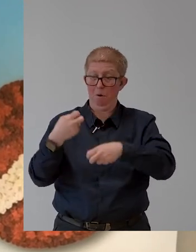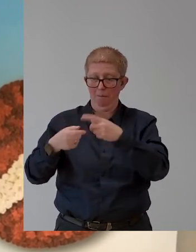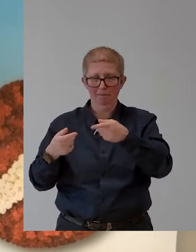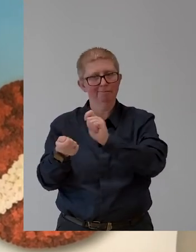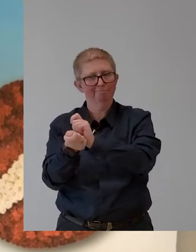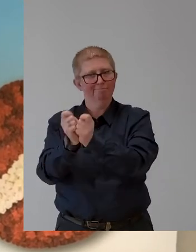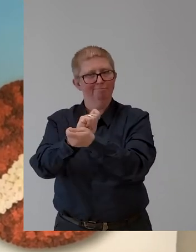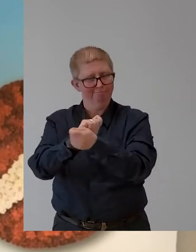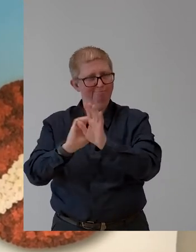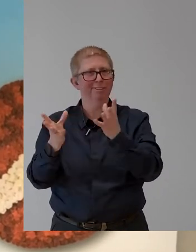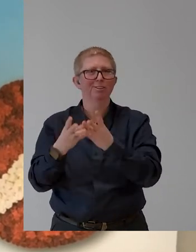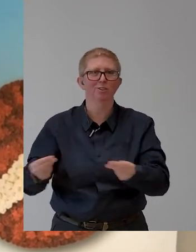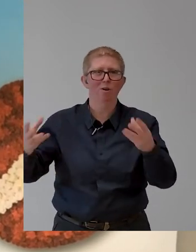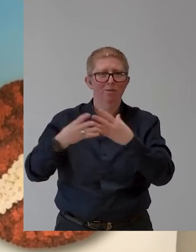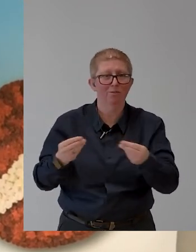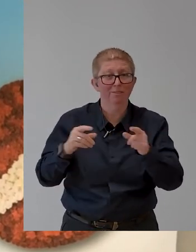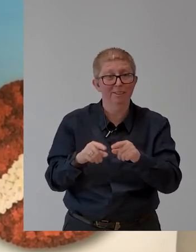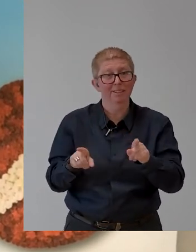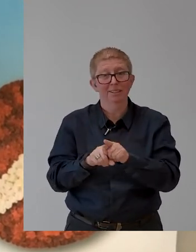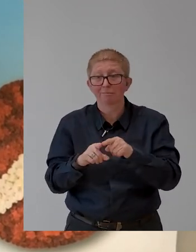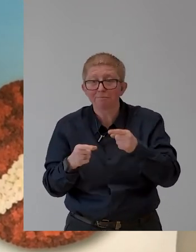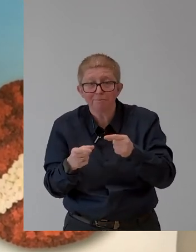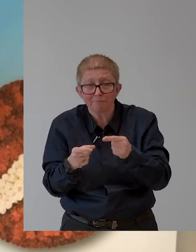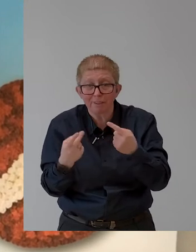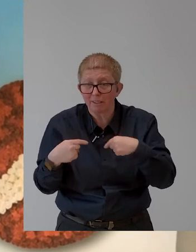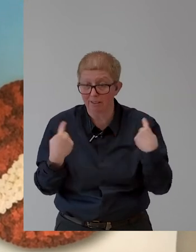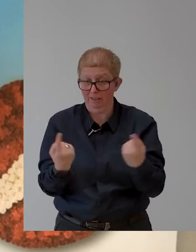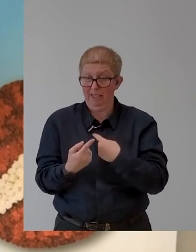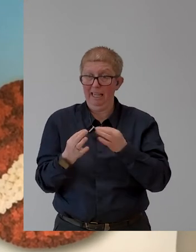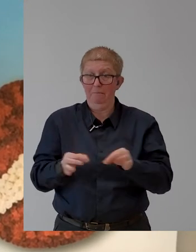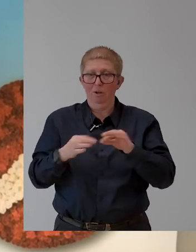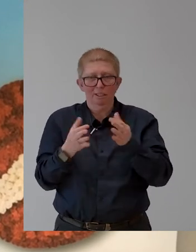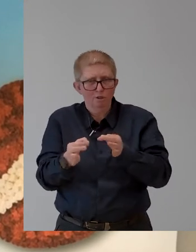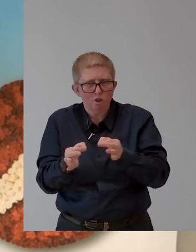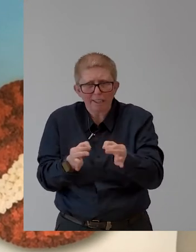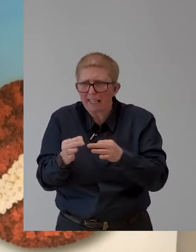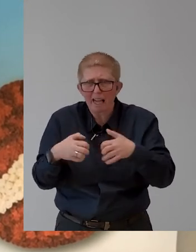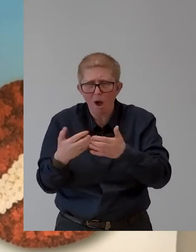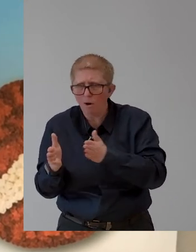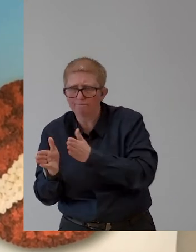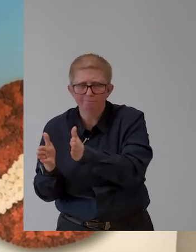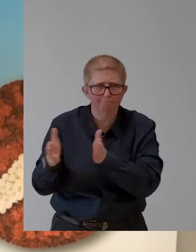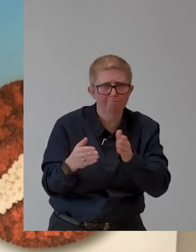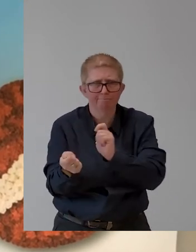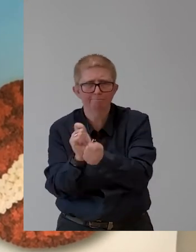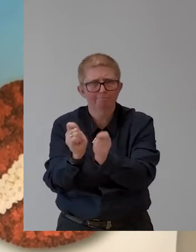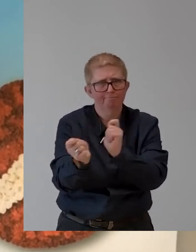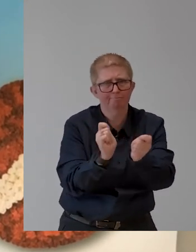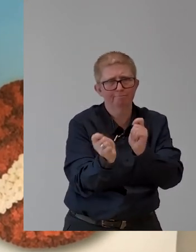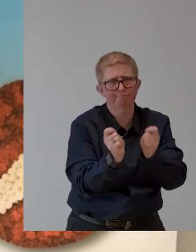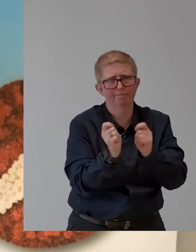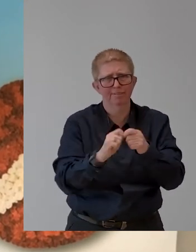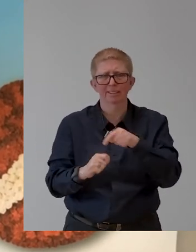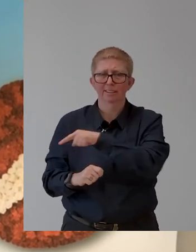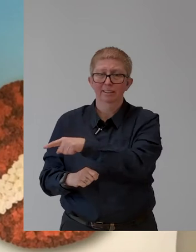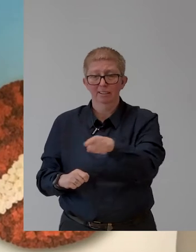of the great diversity on the side of our customers. In the following minutes, I would like to